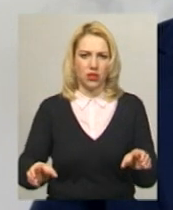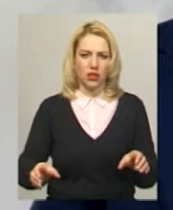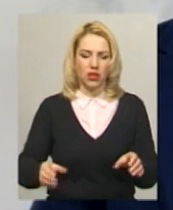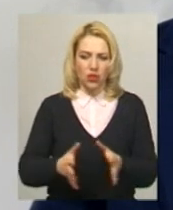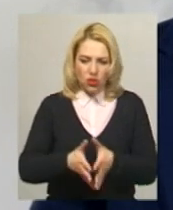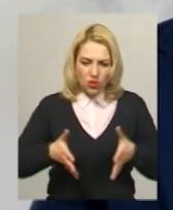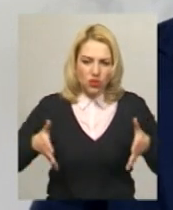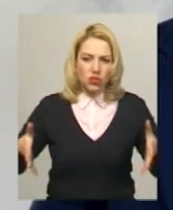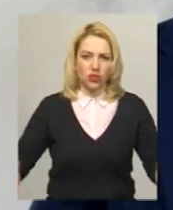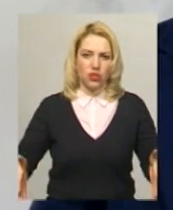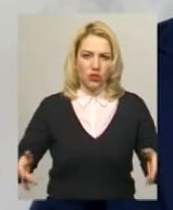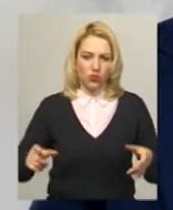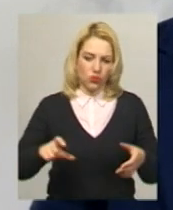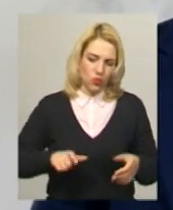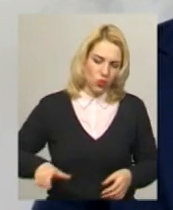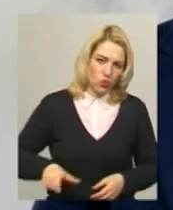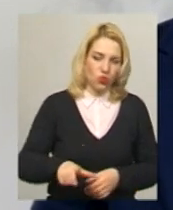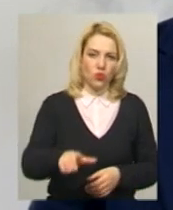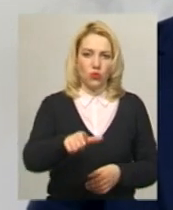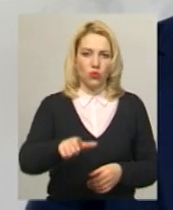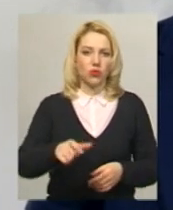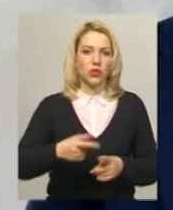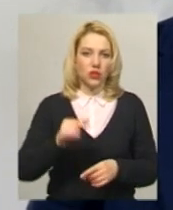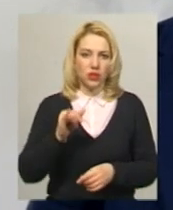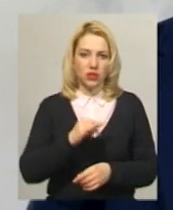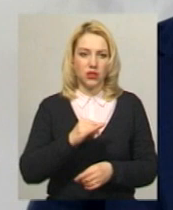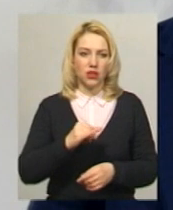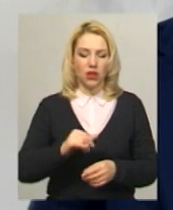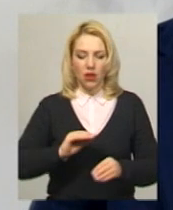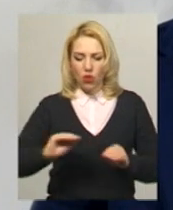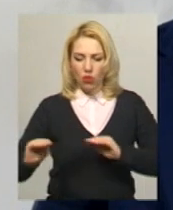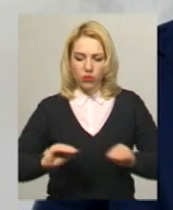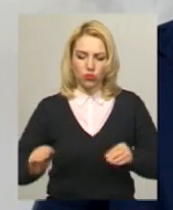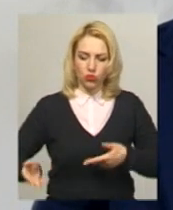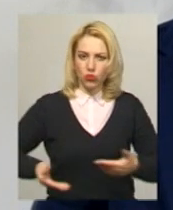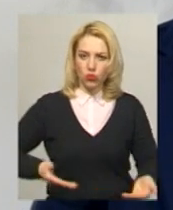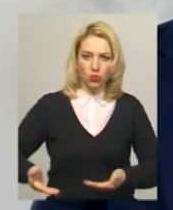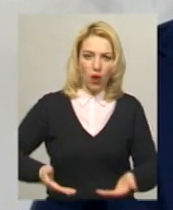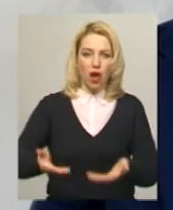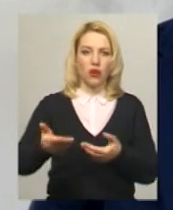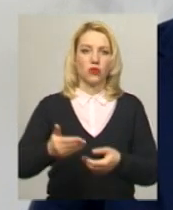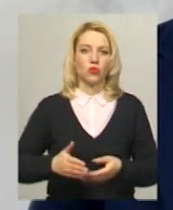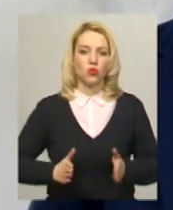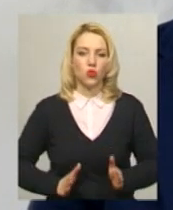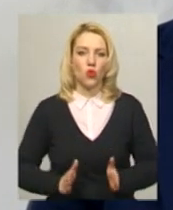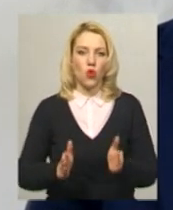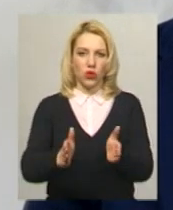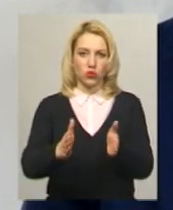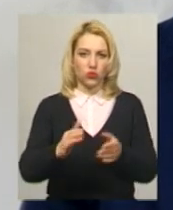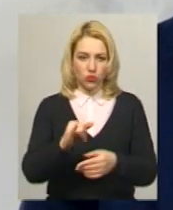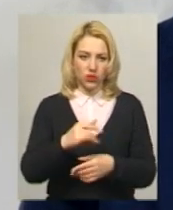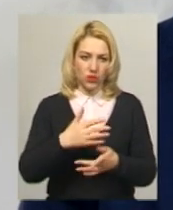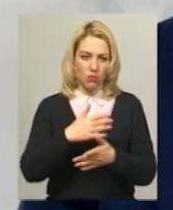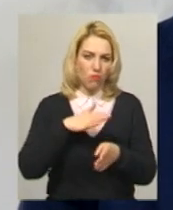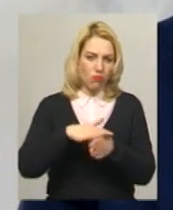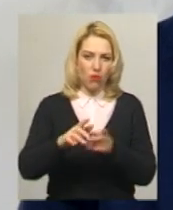розширюють проїжджу частину, облаштовують тротуарною доріжкою і повністю оновлюють все